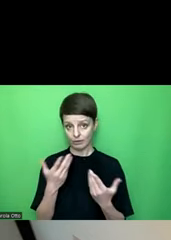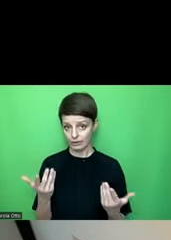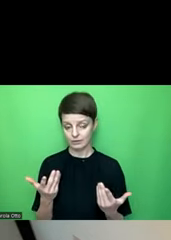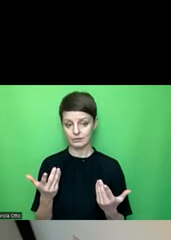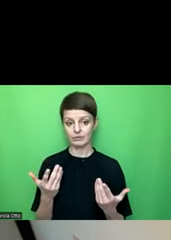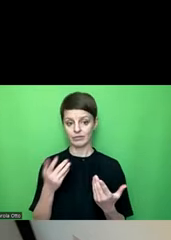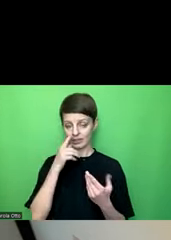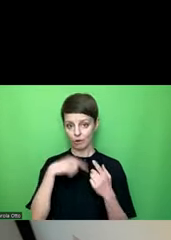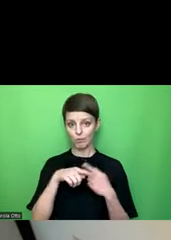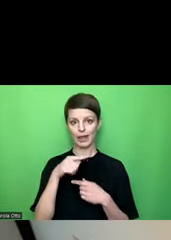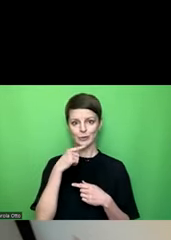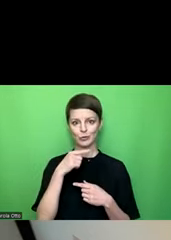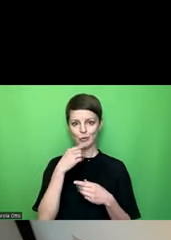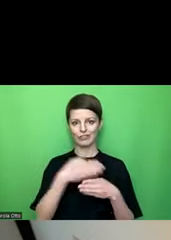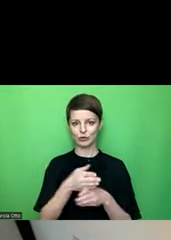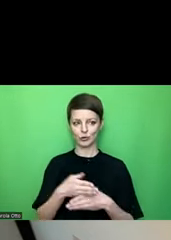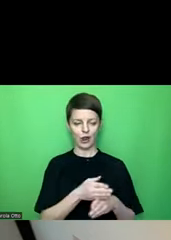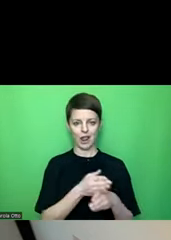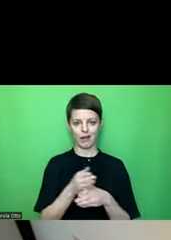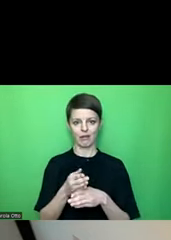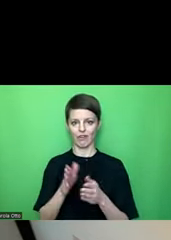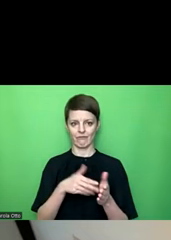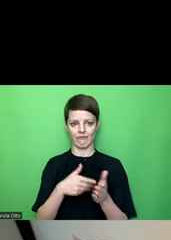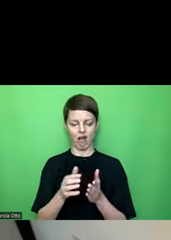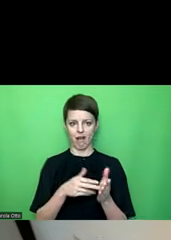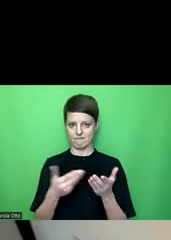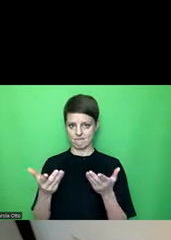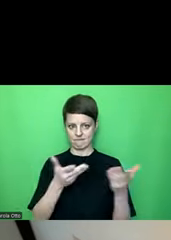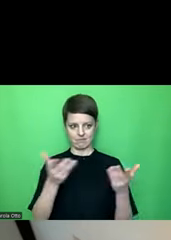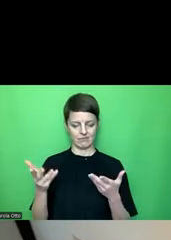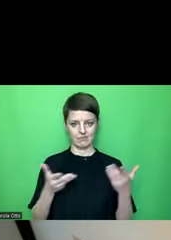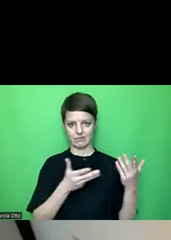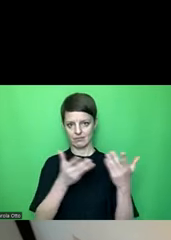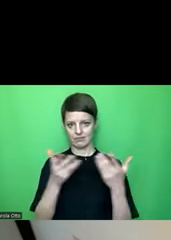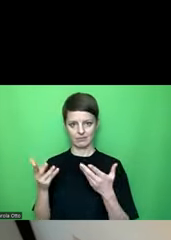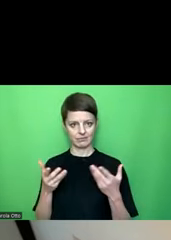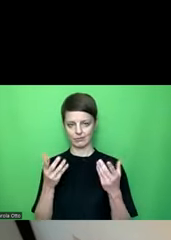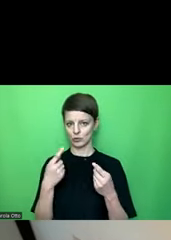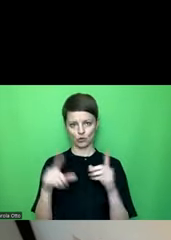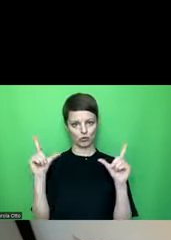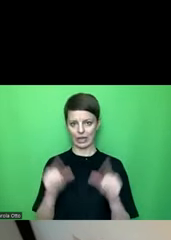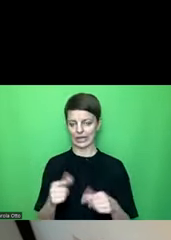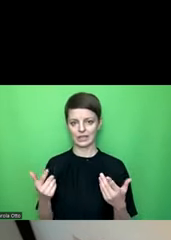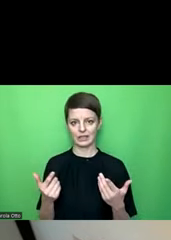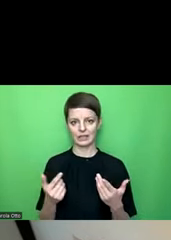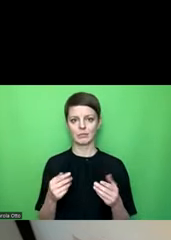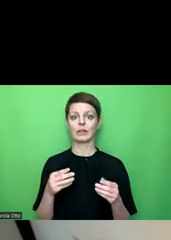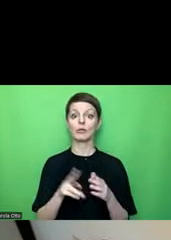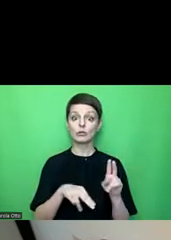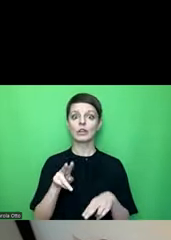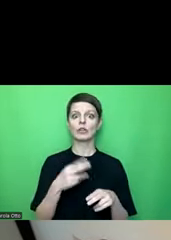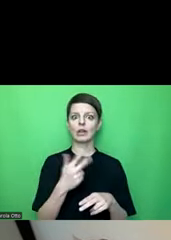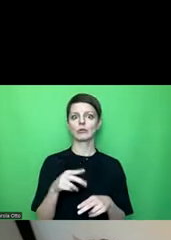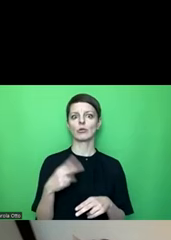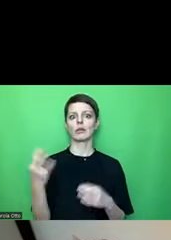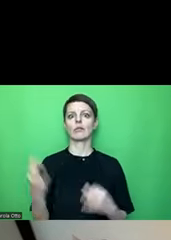noch mehr Kuchenteile haben, dann gehen Ihnen irgendwann die Farben aus, die sich alle voneinander mit 3 zu 1 unterscheiden, würde ich